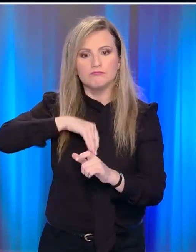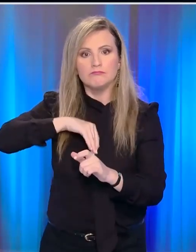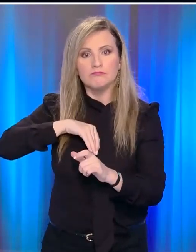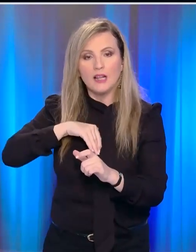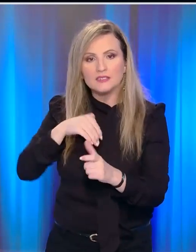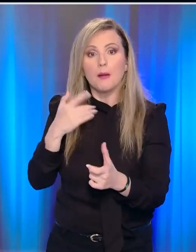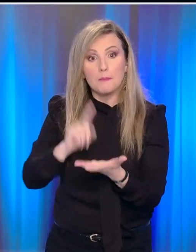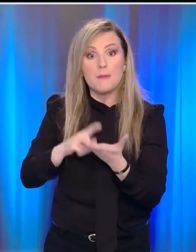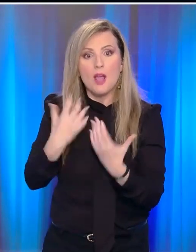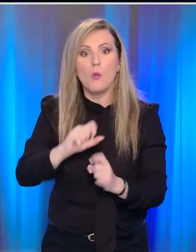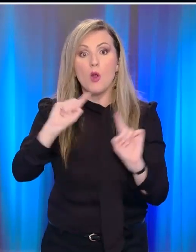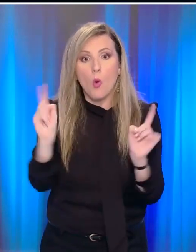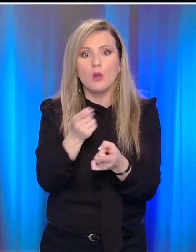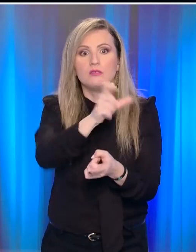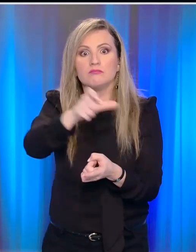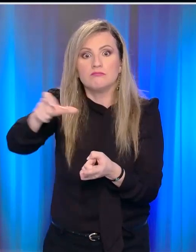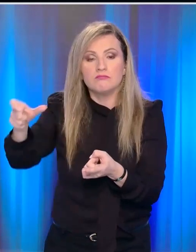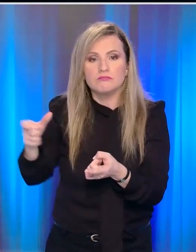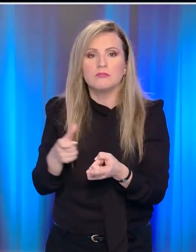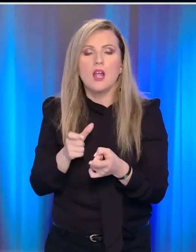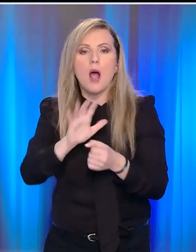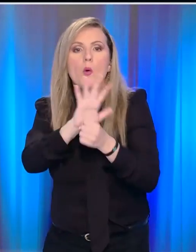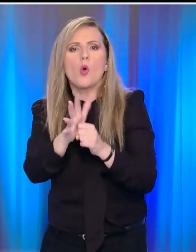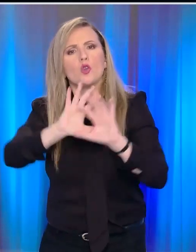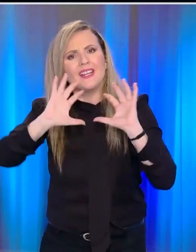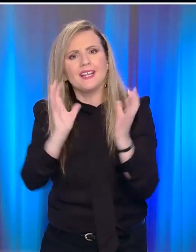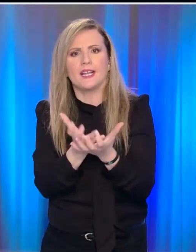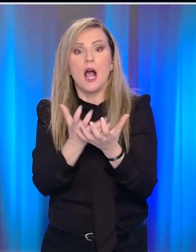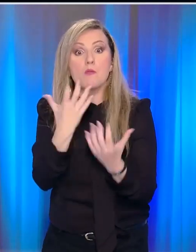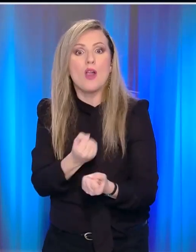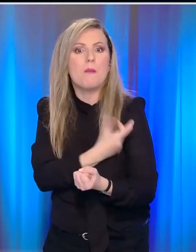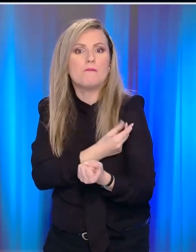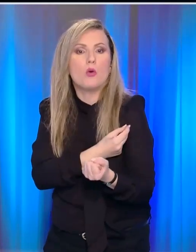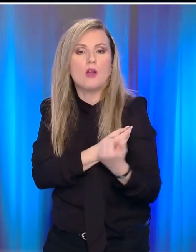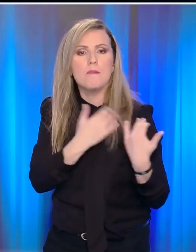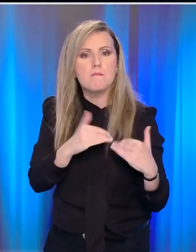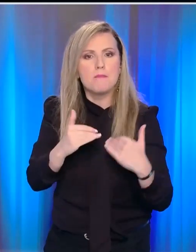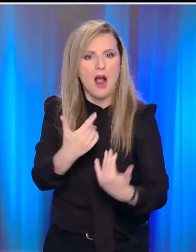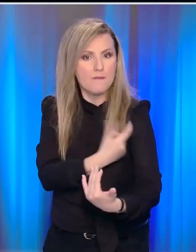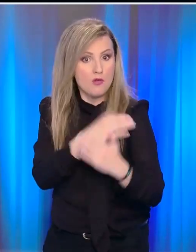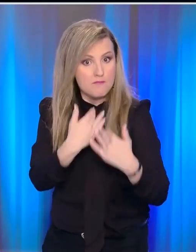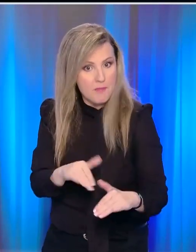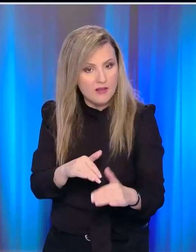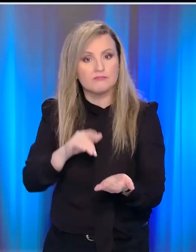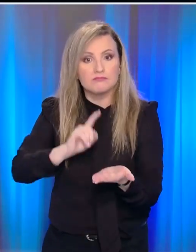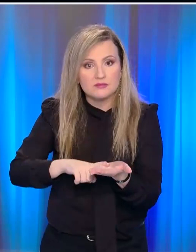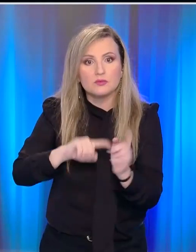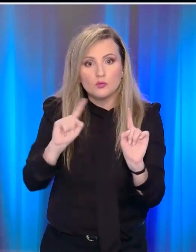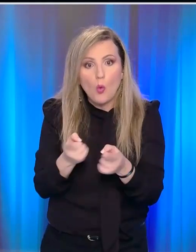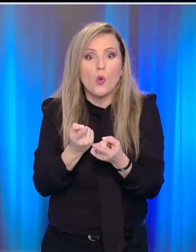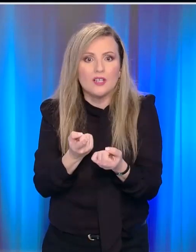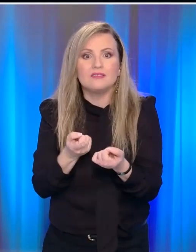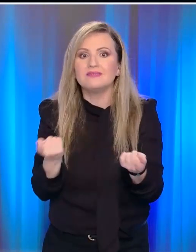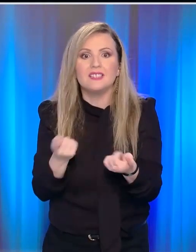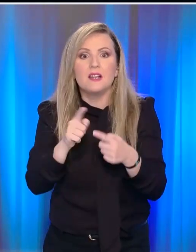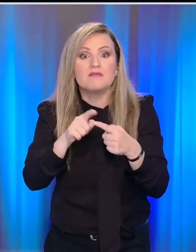έναντι του κορονοϊού από τα ήδη υπάρχοντα εμβόλια. Και ο τρόπος για να το έχουμε αυτό είναι